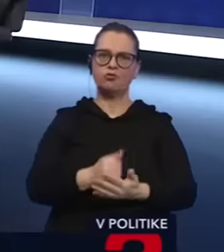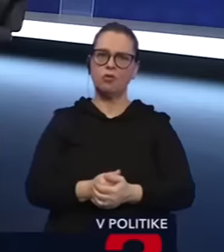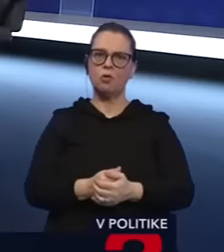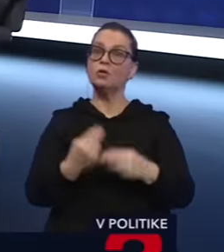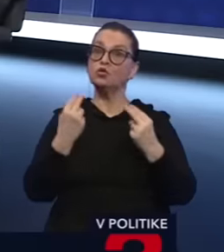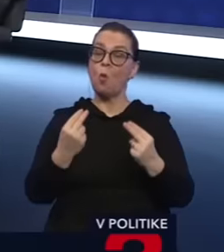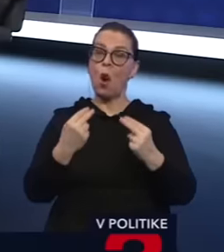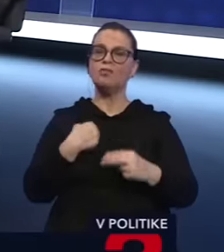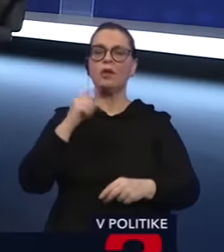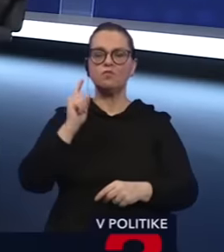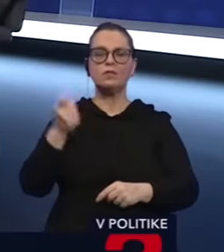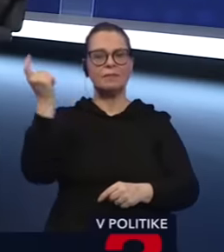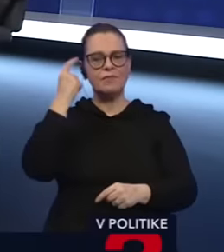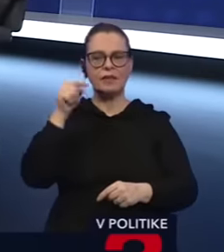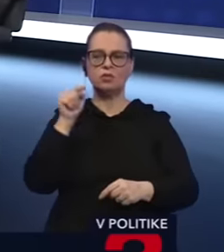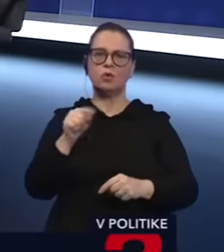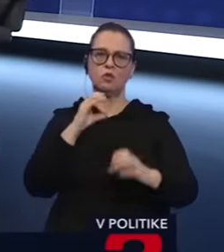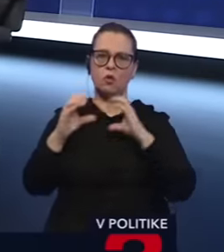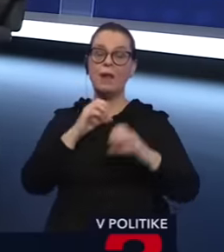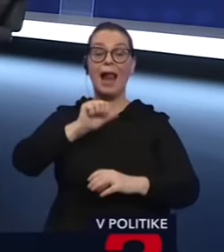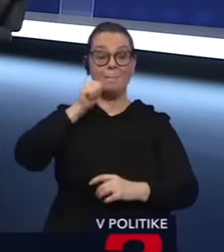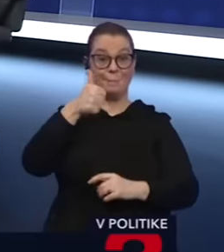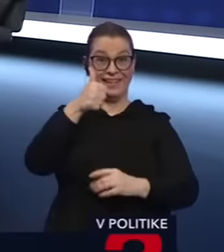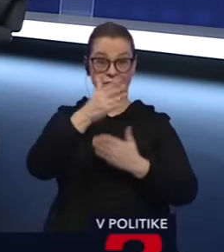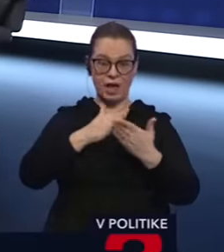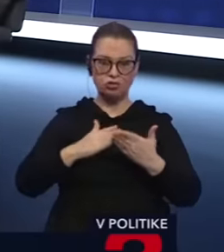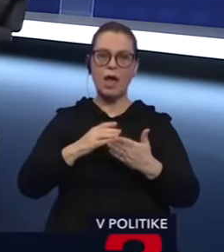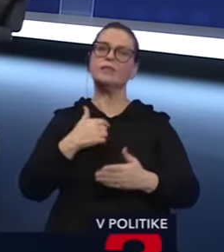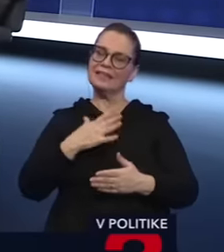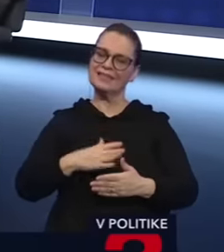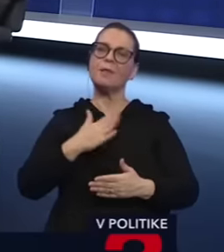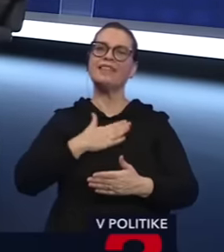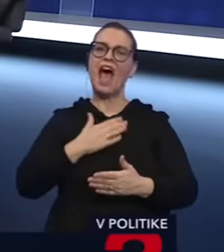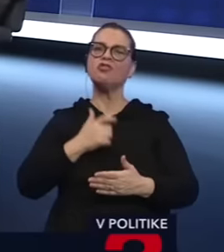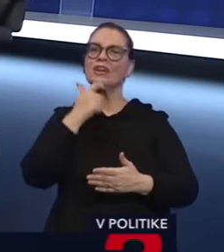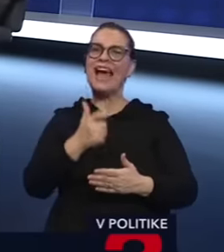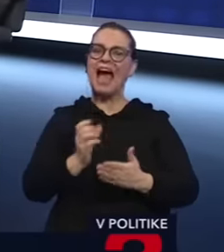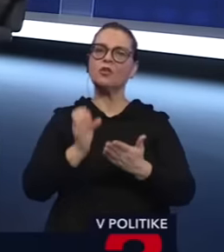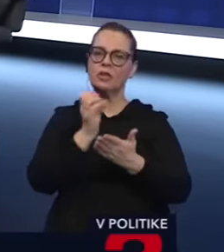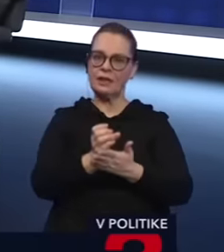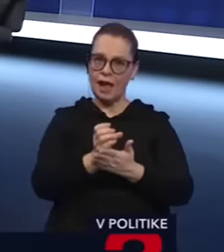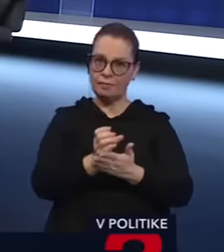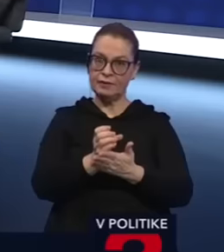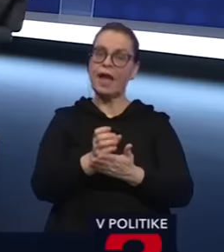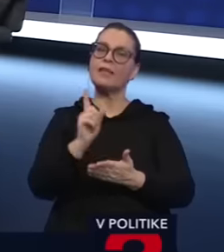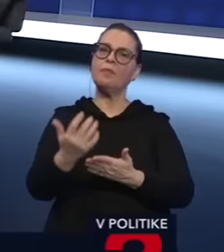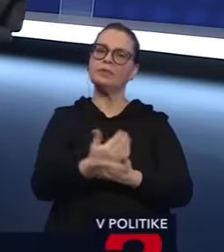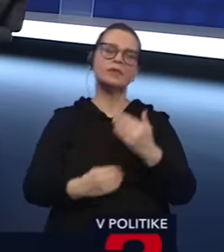komunikovať, ale teraz v tejto prvej fáze robíme všetko preto, aby ten národný kandidát dostal čo najviac percent. Ešte jedna otázka, hneď vám dám priestor,